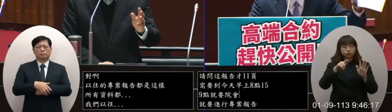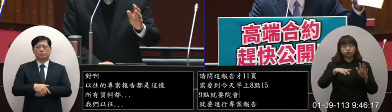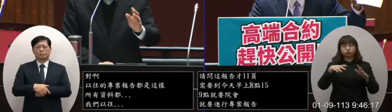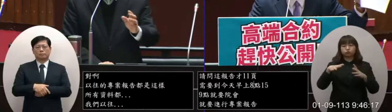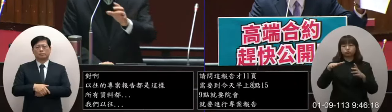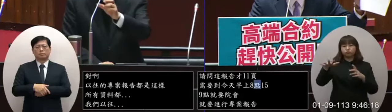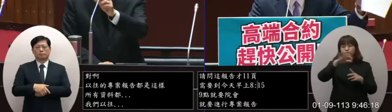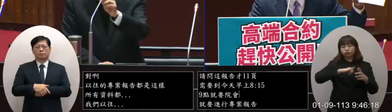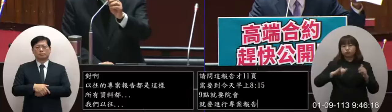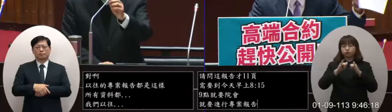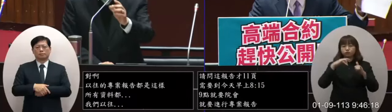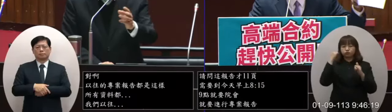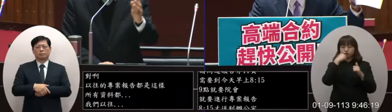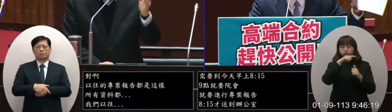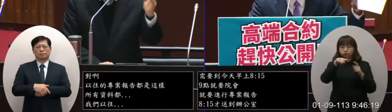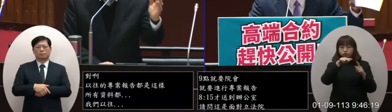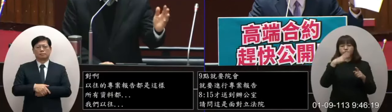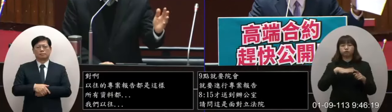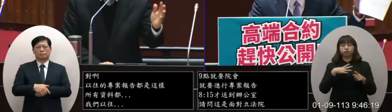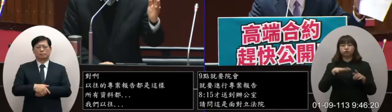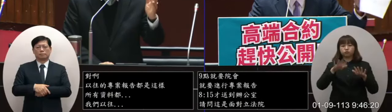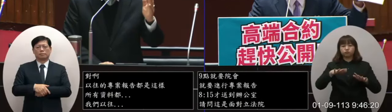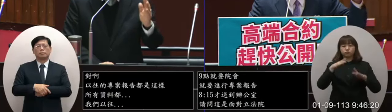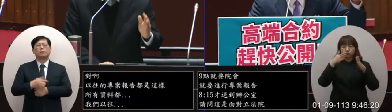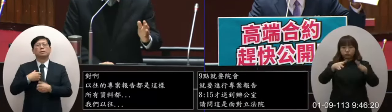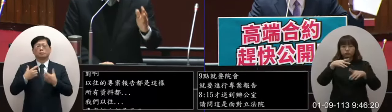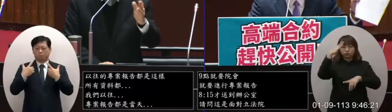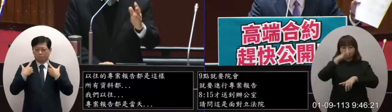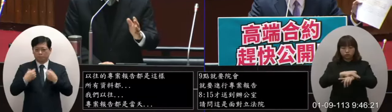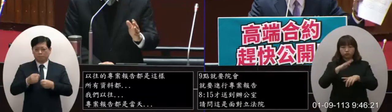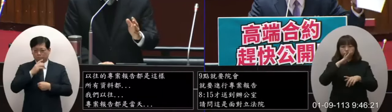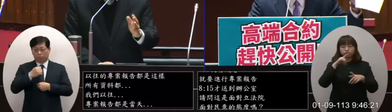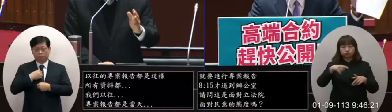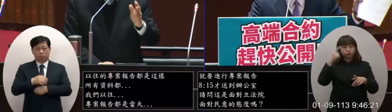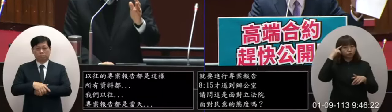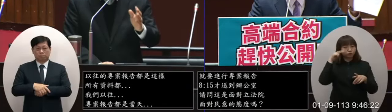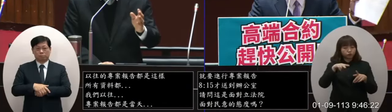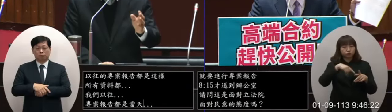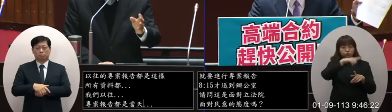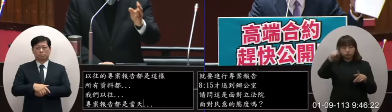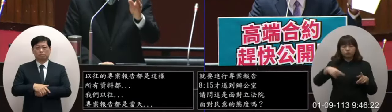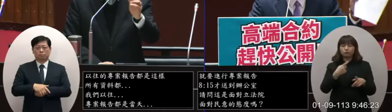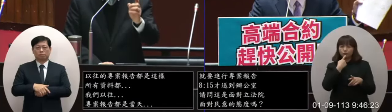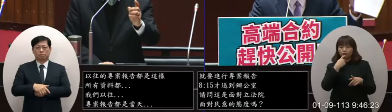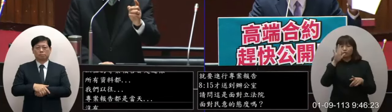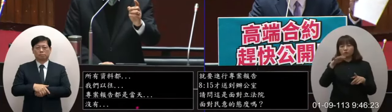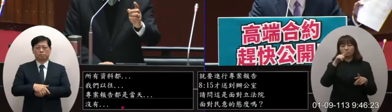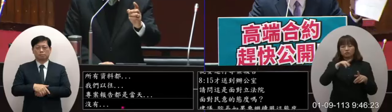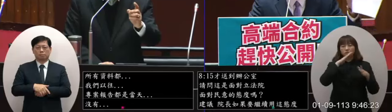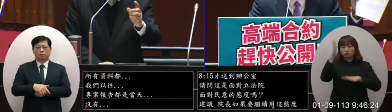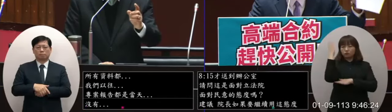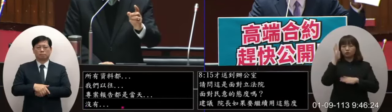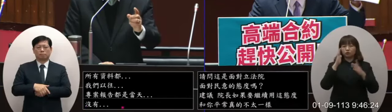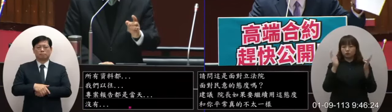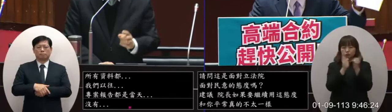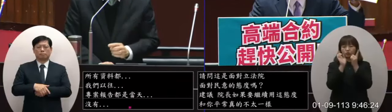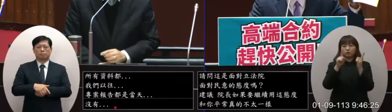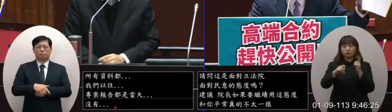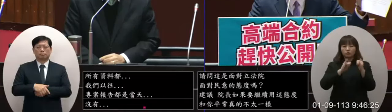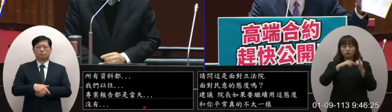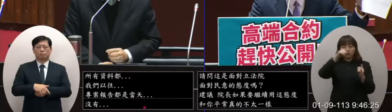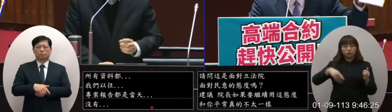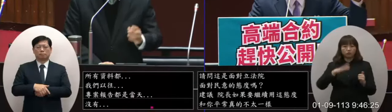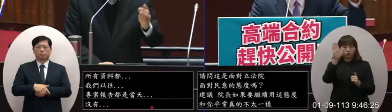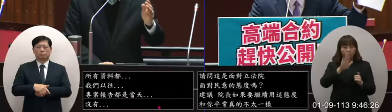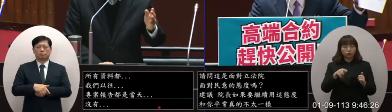我想全體的國人都在看今天大家對於高端的意見大家的質疑看的是政府面對民意